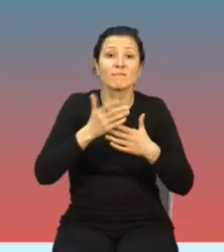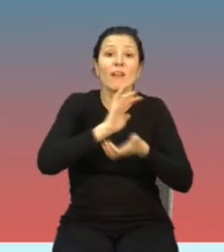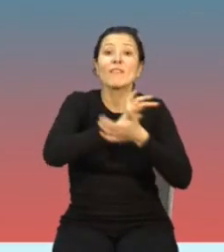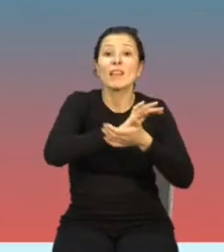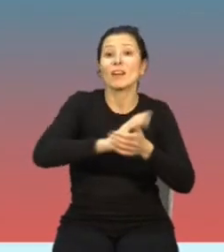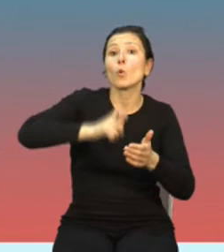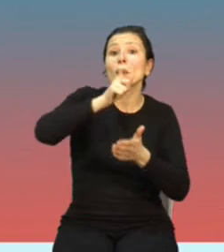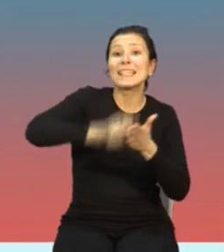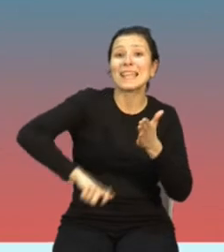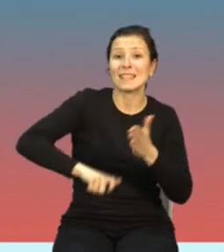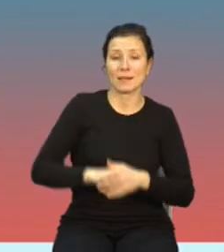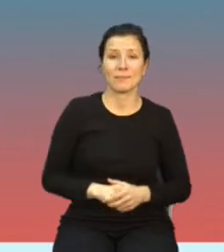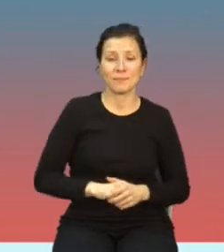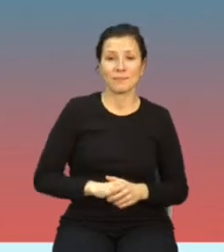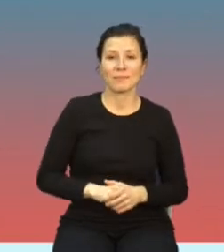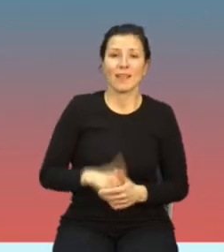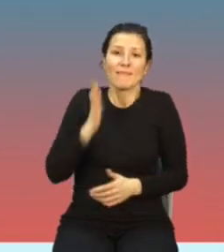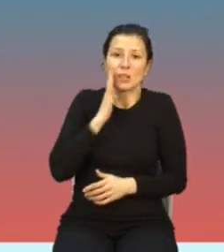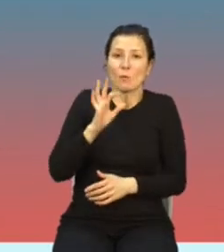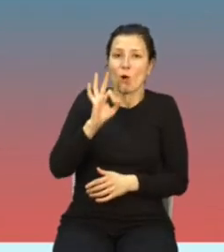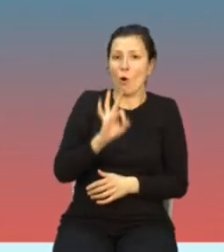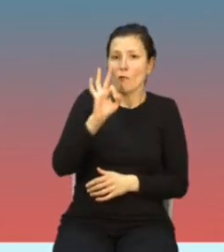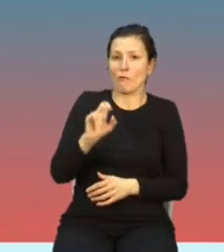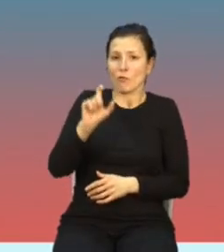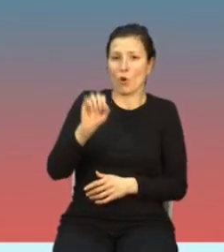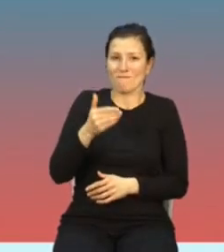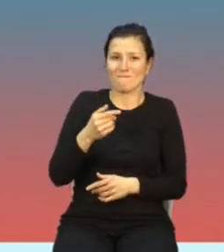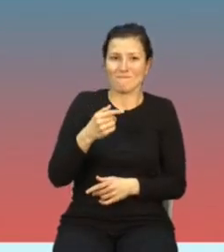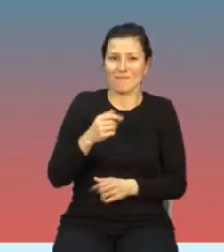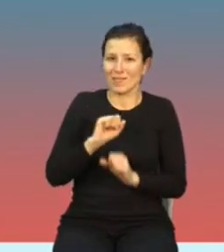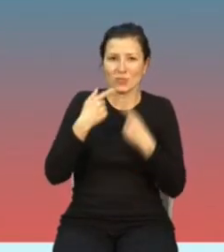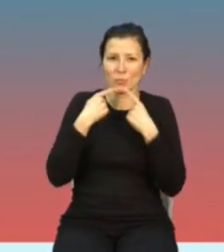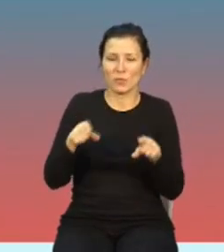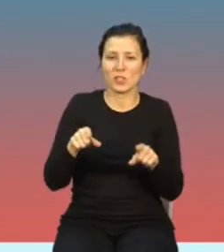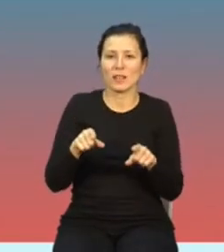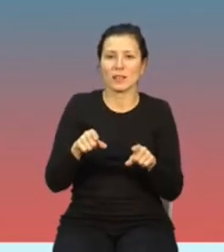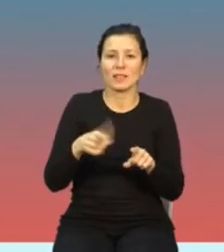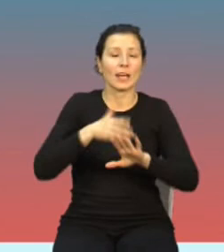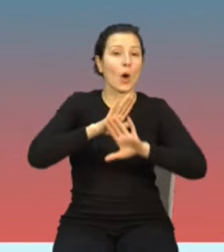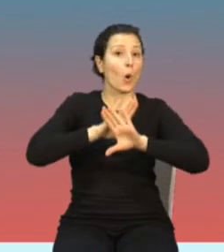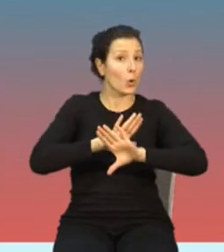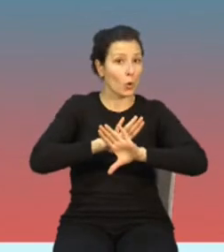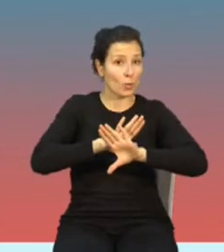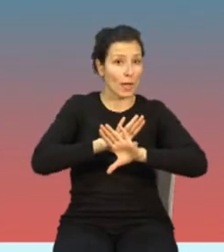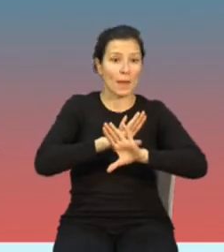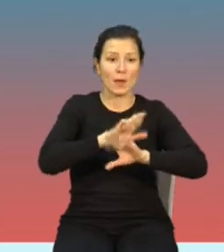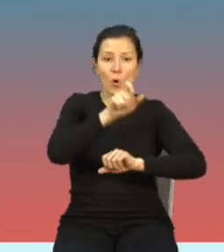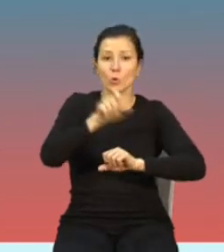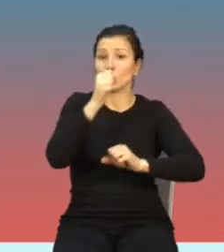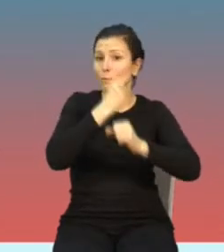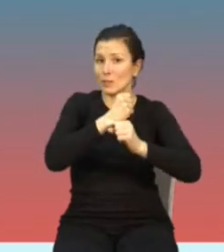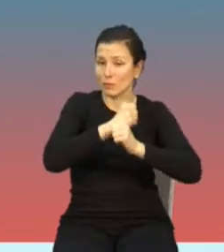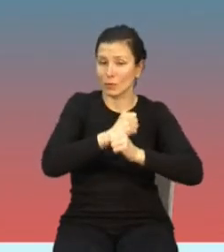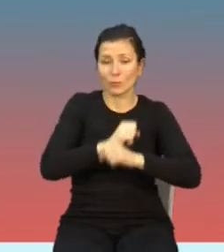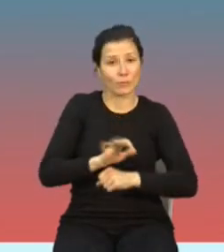nie odpowiada tak naprawdę za ochronę pracowników